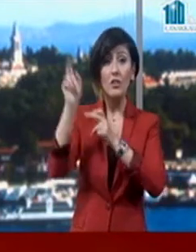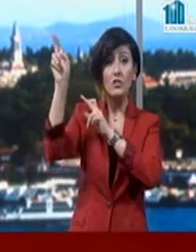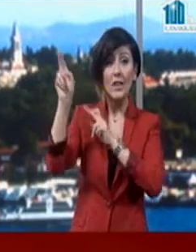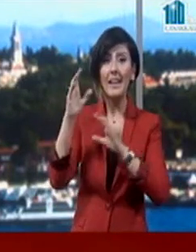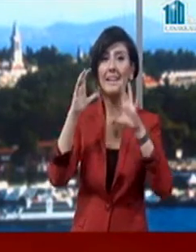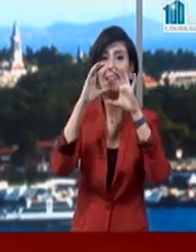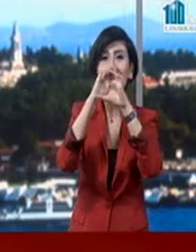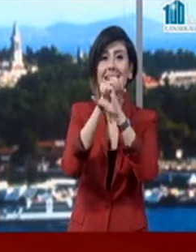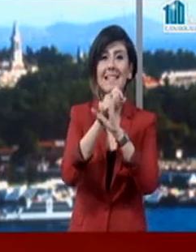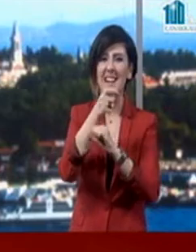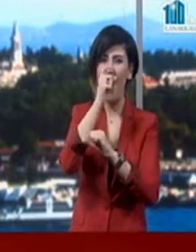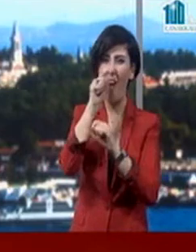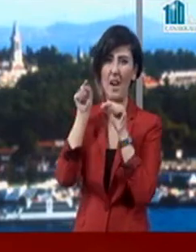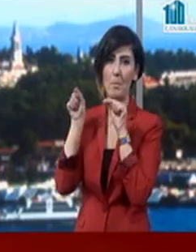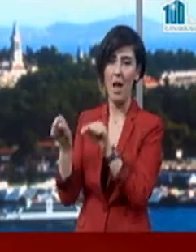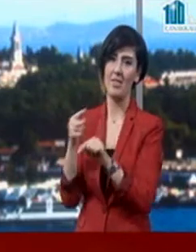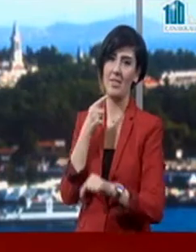kahramanları olduğunu söyledi.